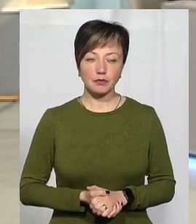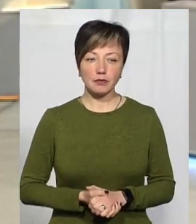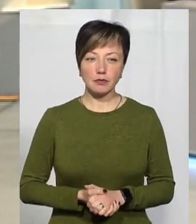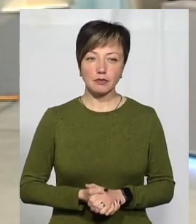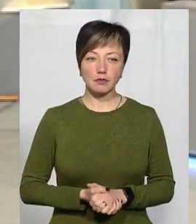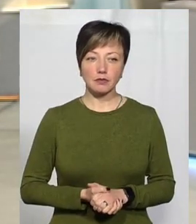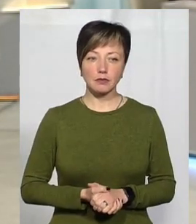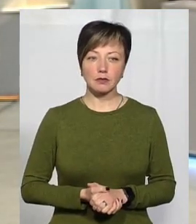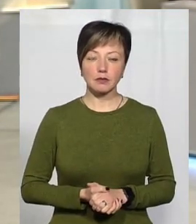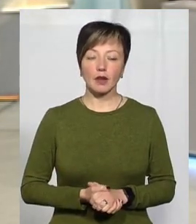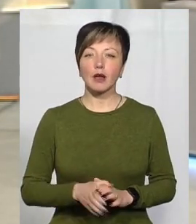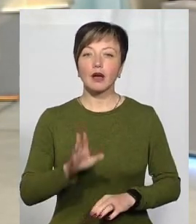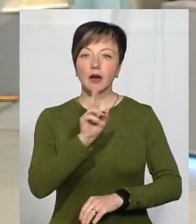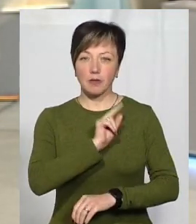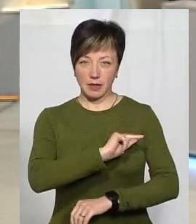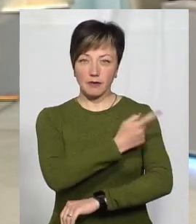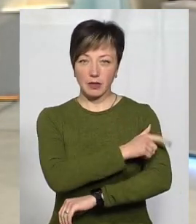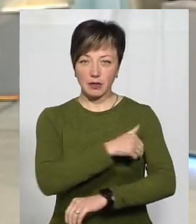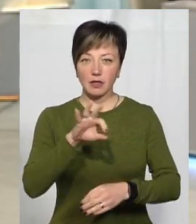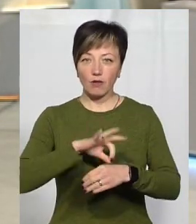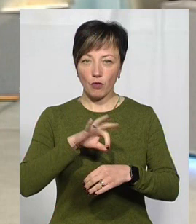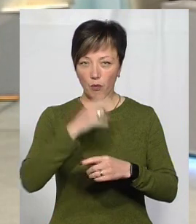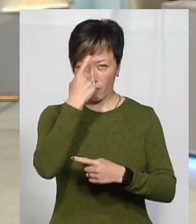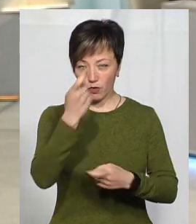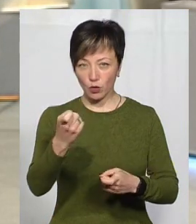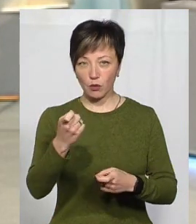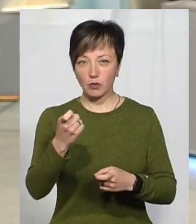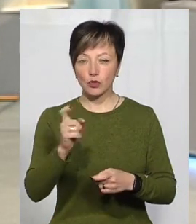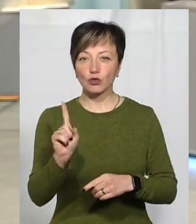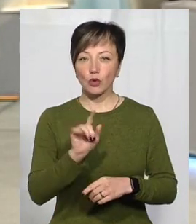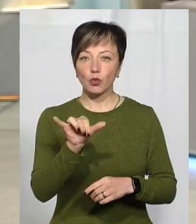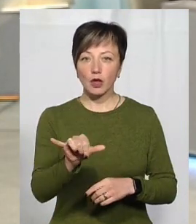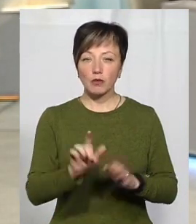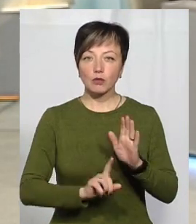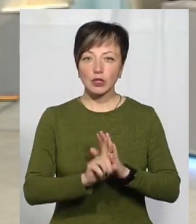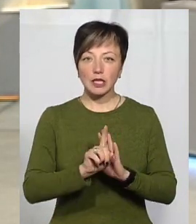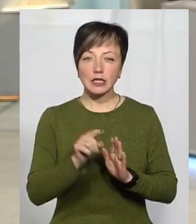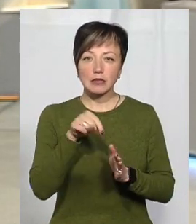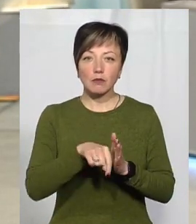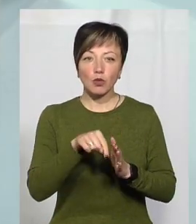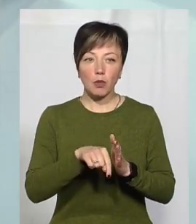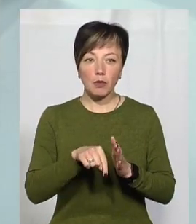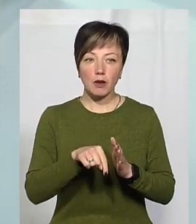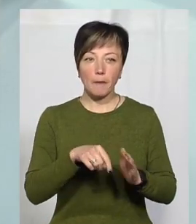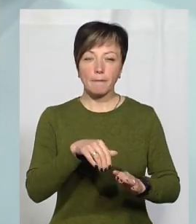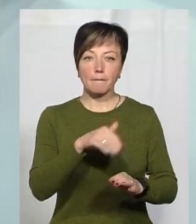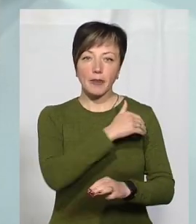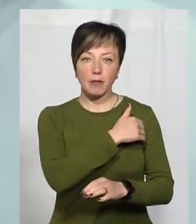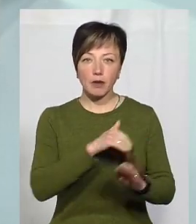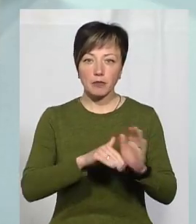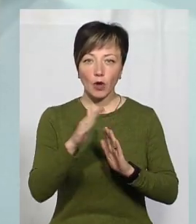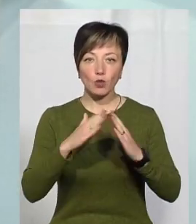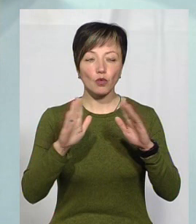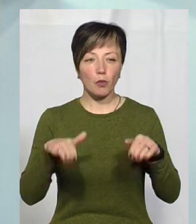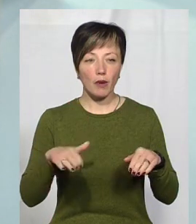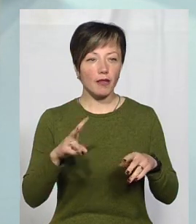Тим паче, що кошерка, яка захворіла, вона повідомила про те, що в неї почалися симптоми підвищені температури